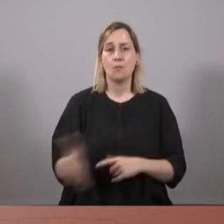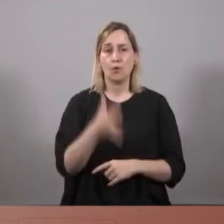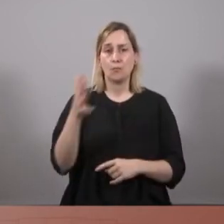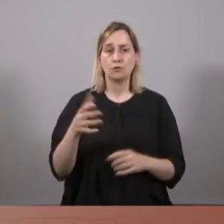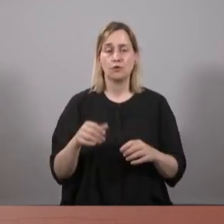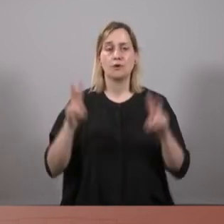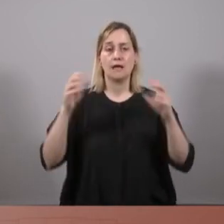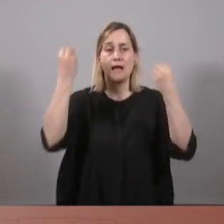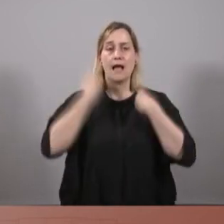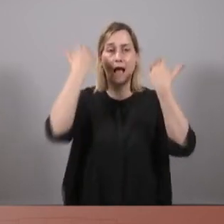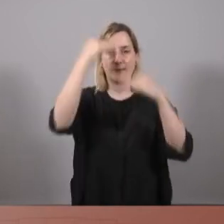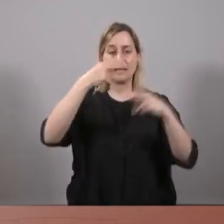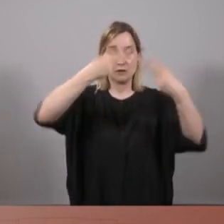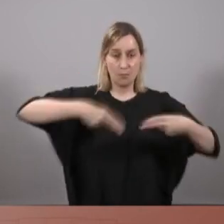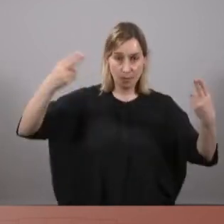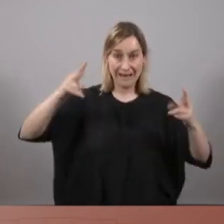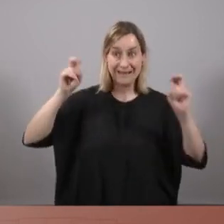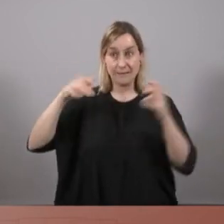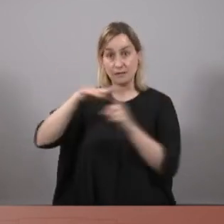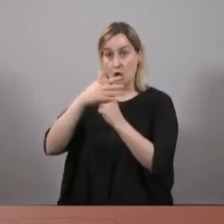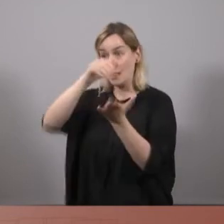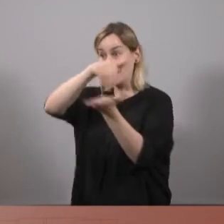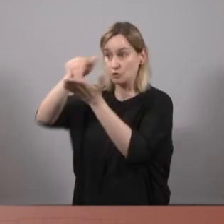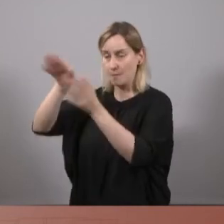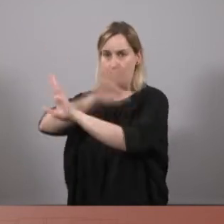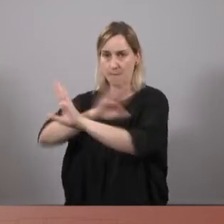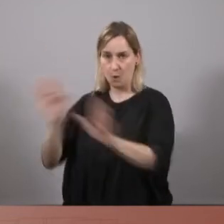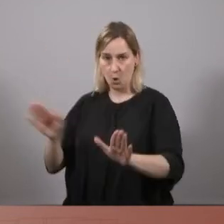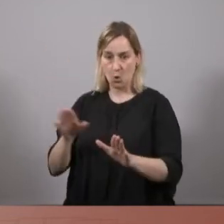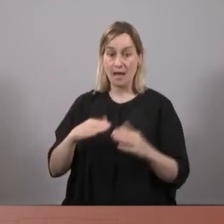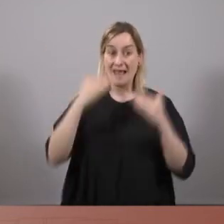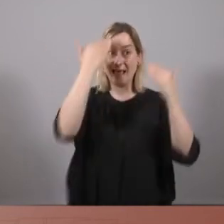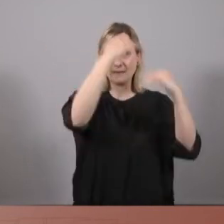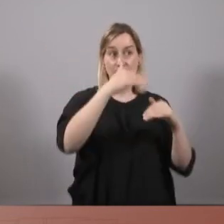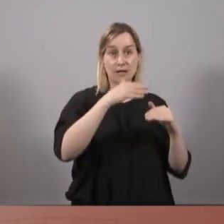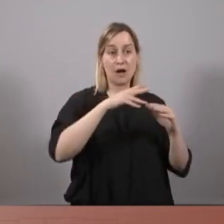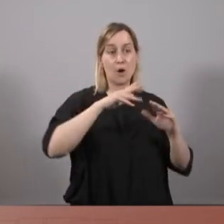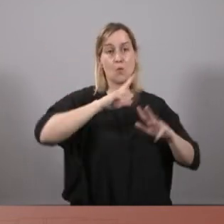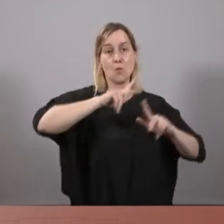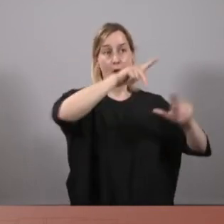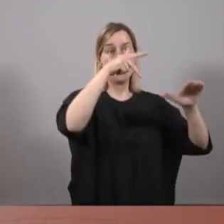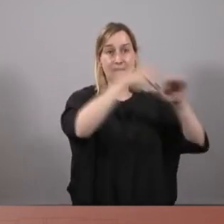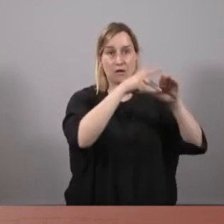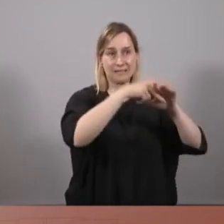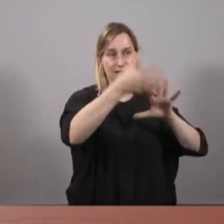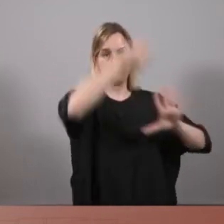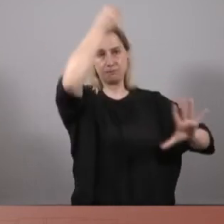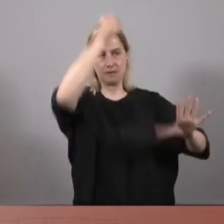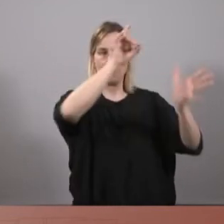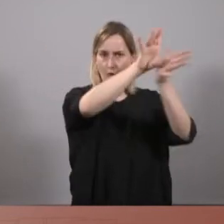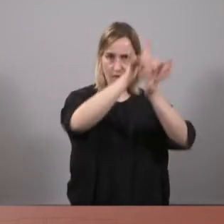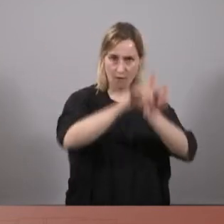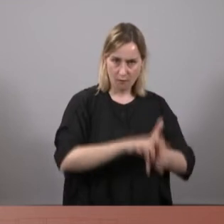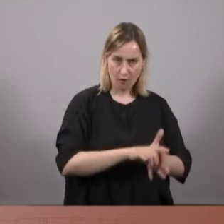habitatge públic, però també per aturar els desnonaments, per expropiar els habitatges buits, els fons voltors, els grans tenidors, els grans sectors